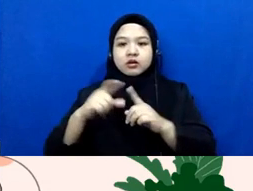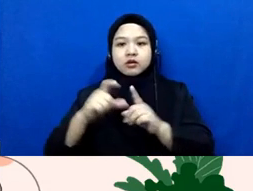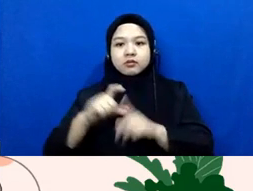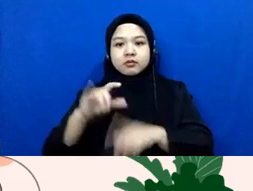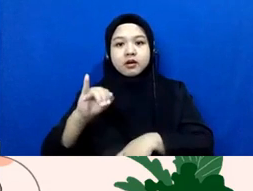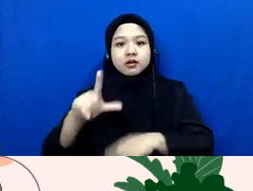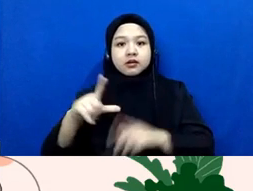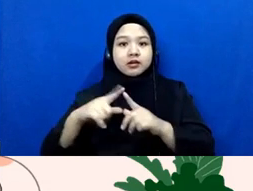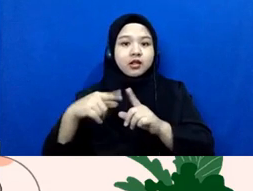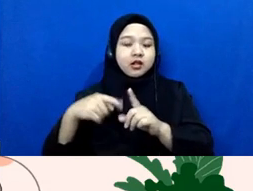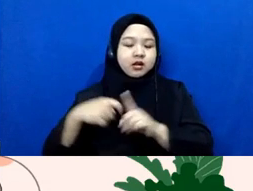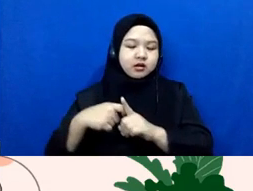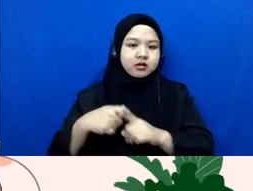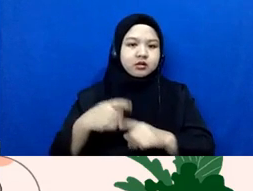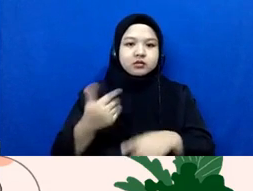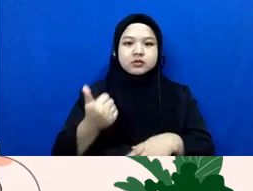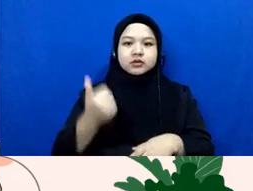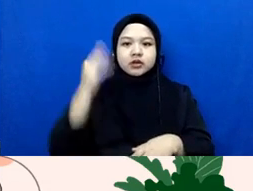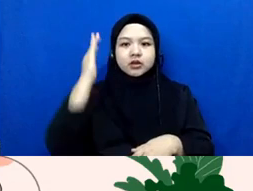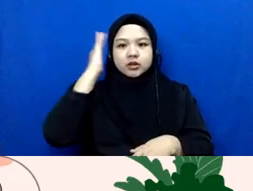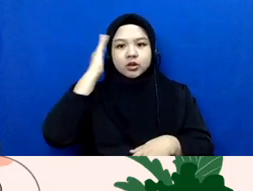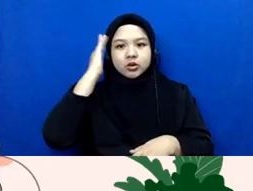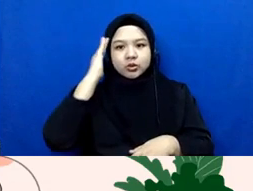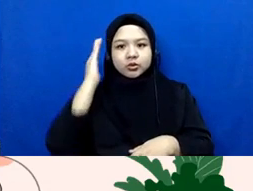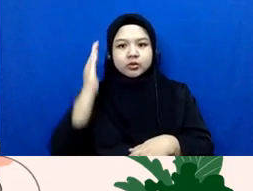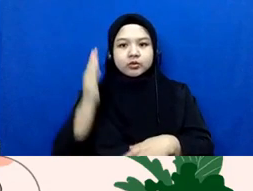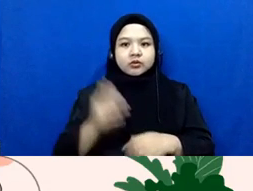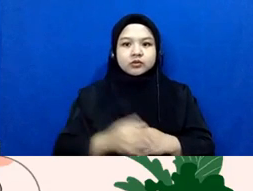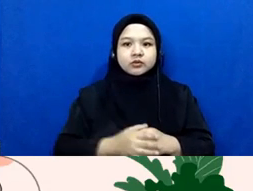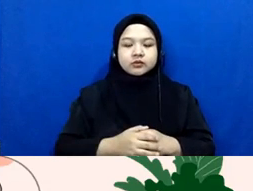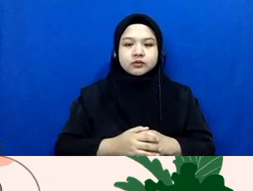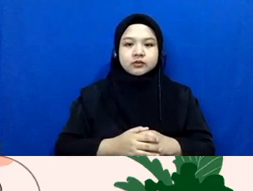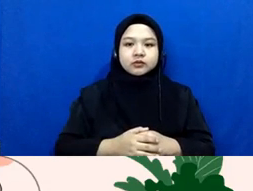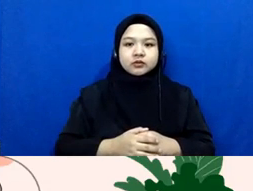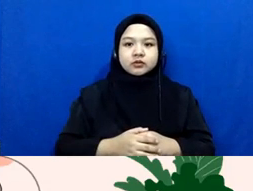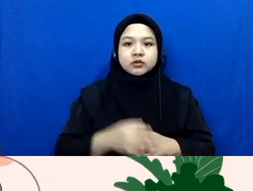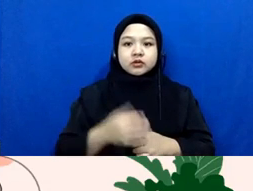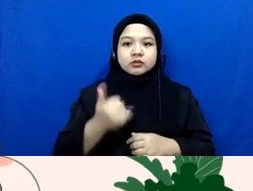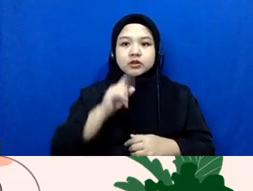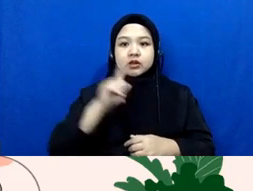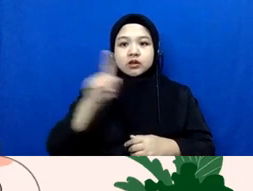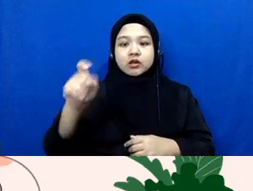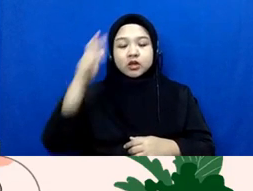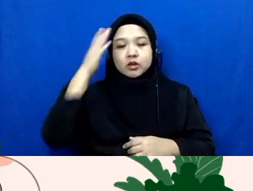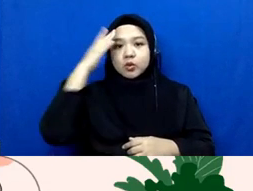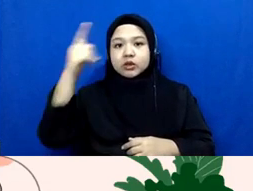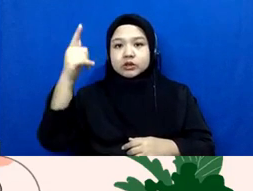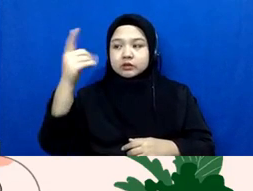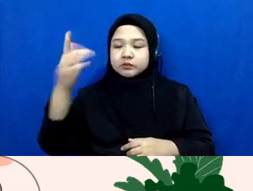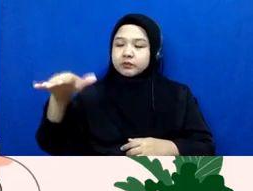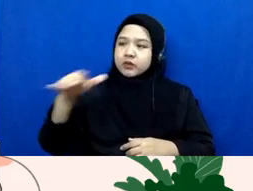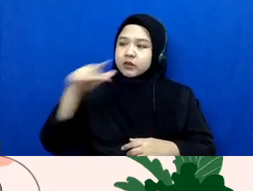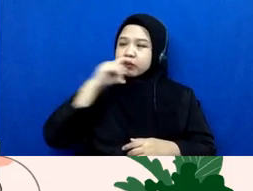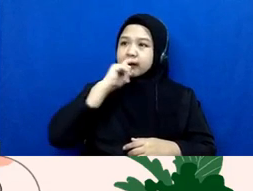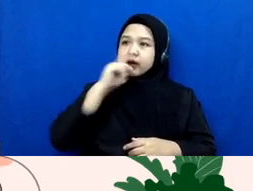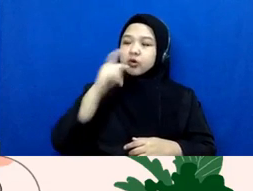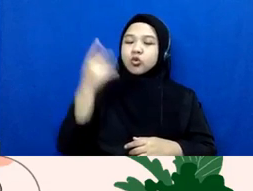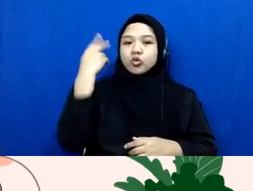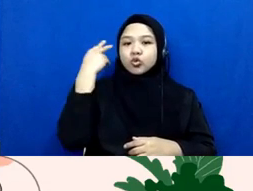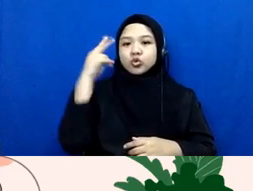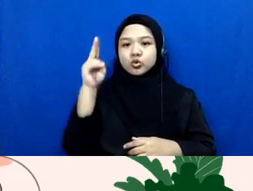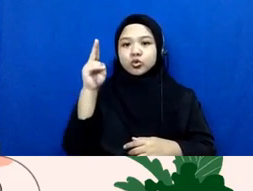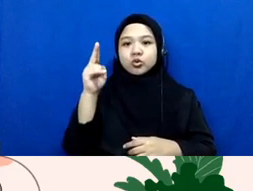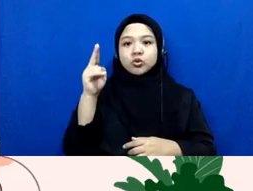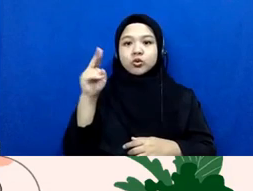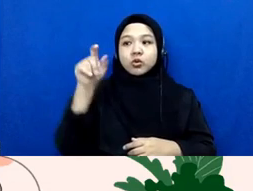nanya ini kalau kepolisian lah PP39 2020 dulu teman-teman bisa nanya di kepolisian Pak untuk